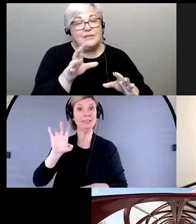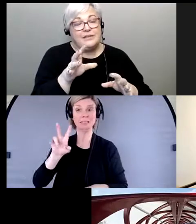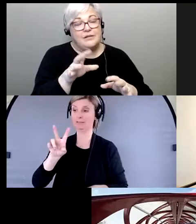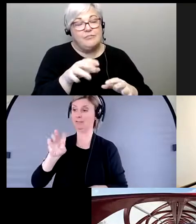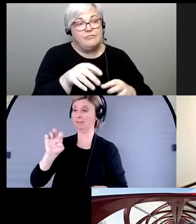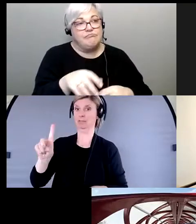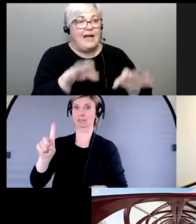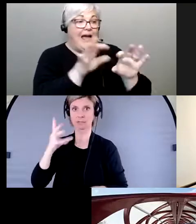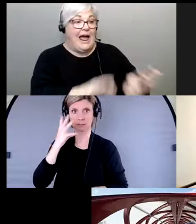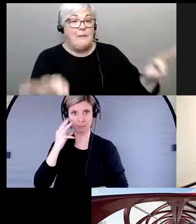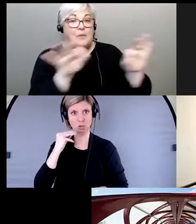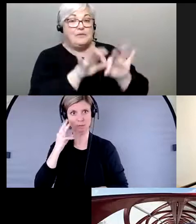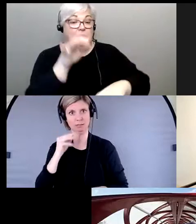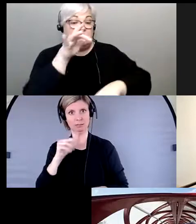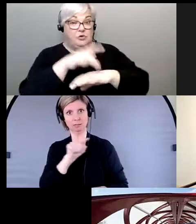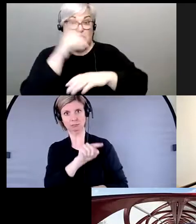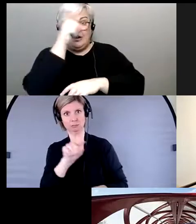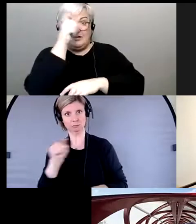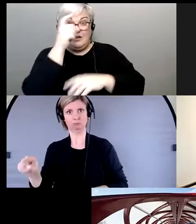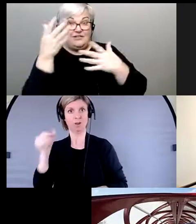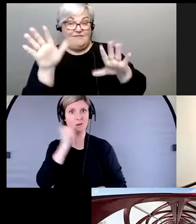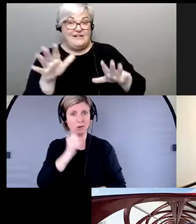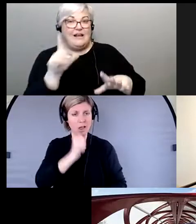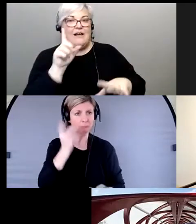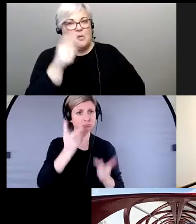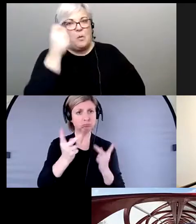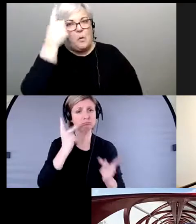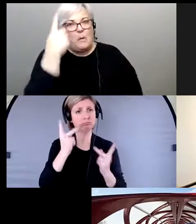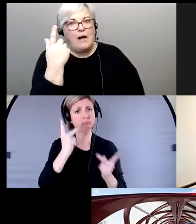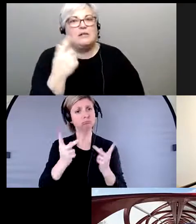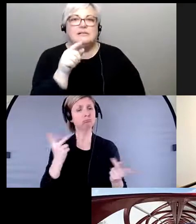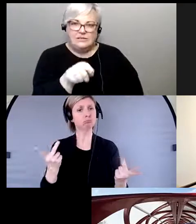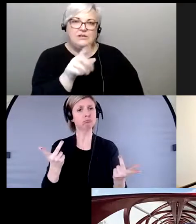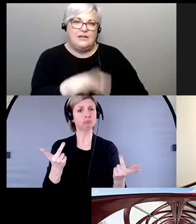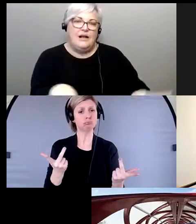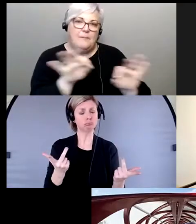'expérience vécue parce que souvent, on essaie de trouver